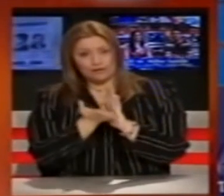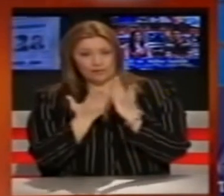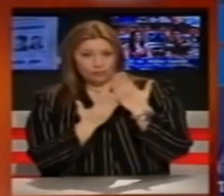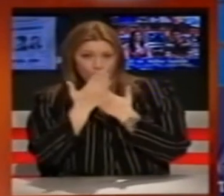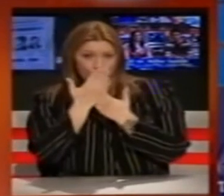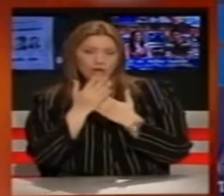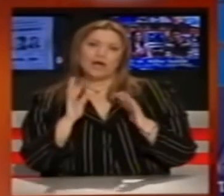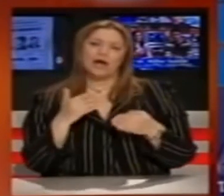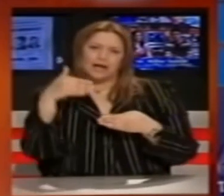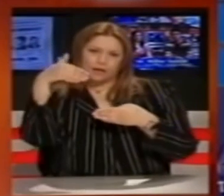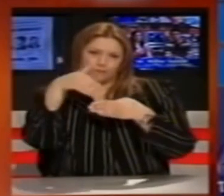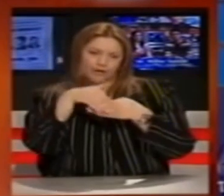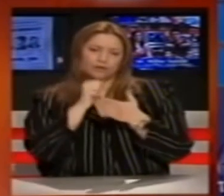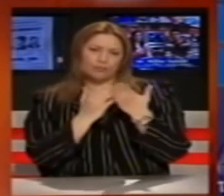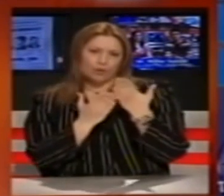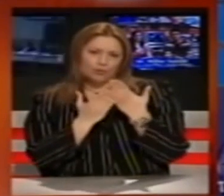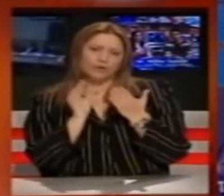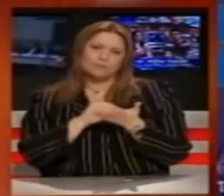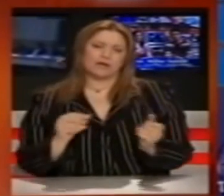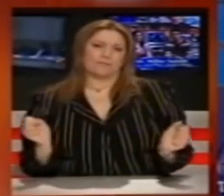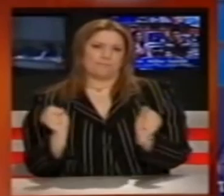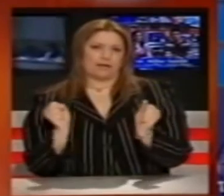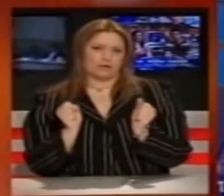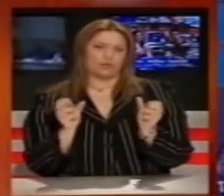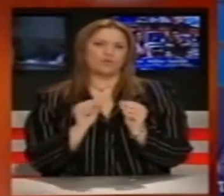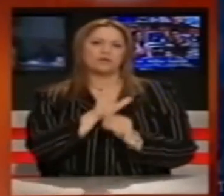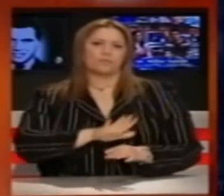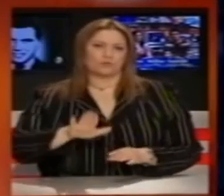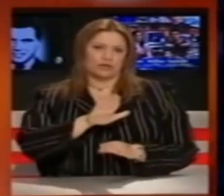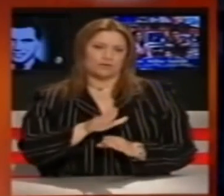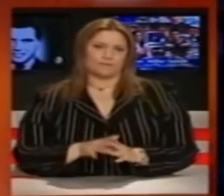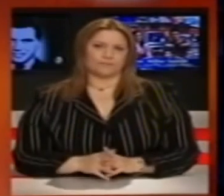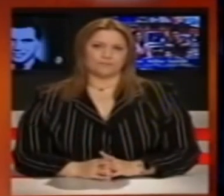ημέρα αλλά τη νύχτα και νωρίς το πρωί θα σημειωθεί και πάλι παγιετό στα υπηρωτικά.